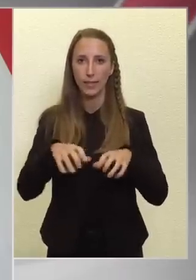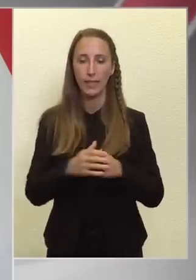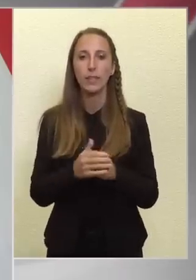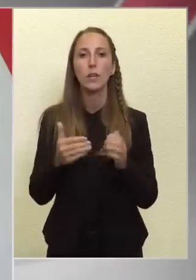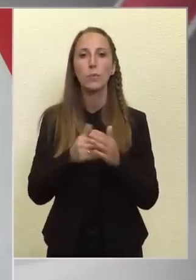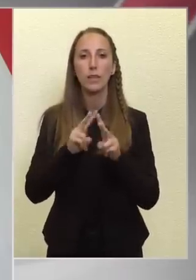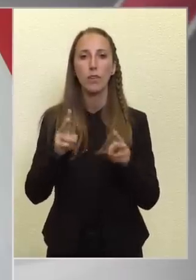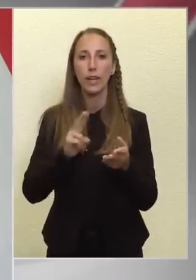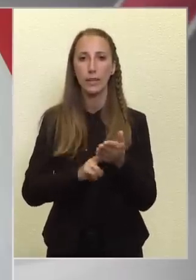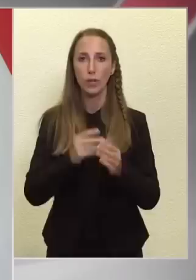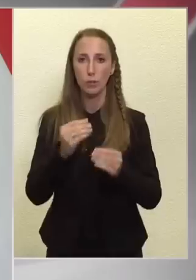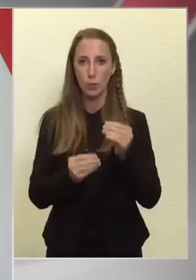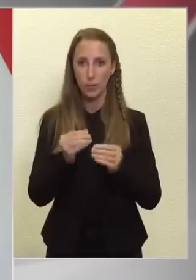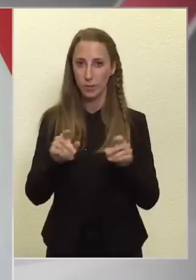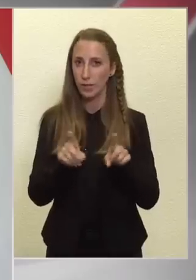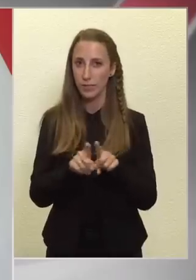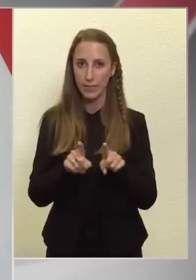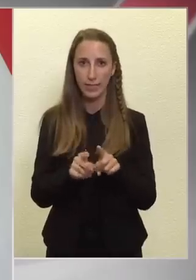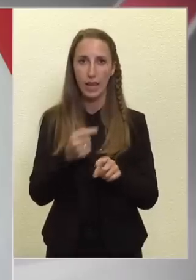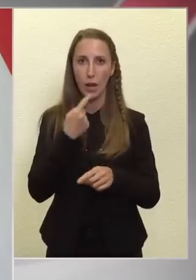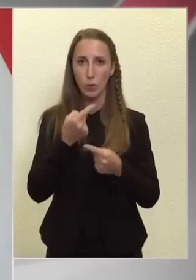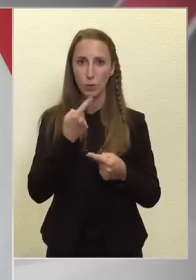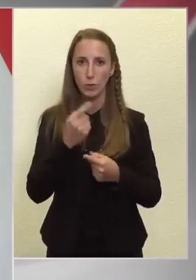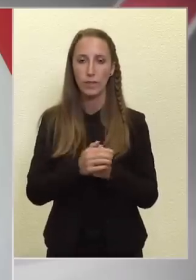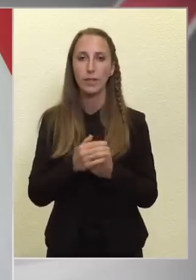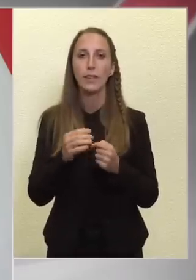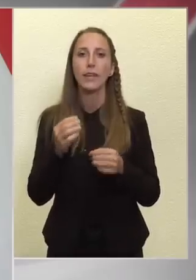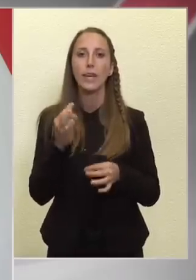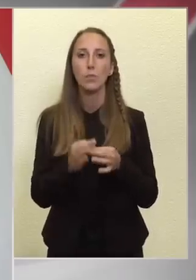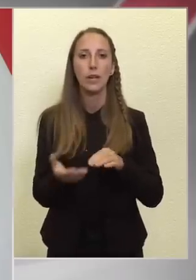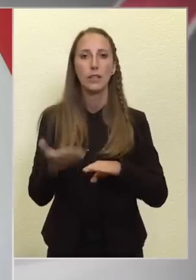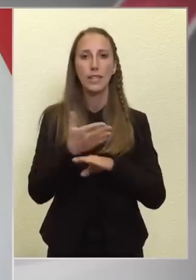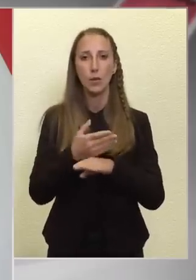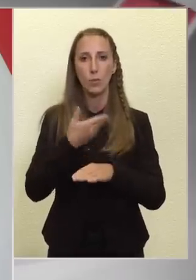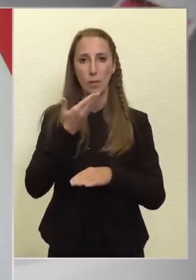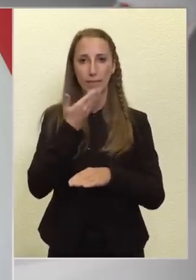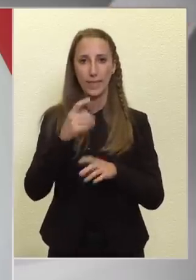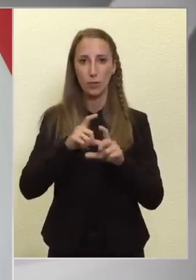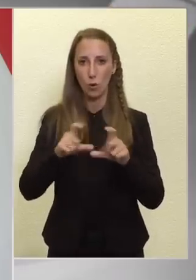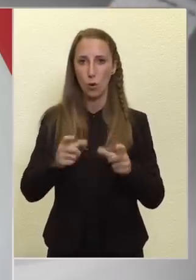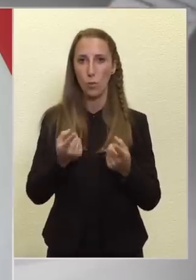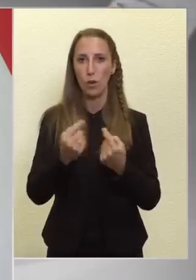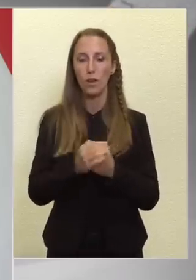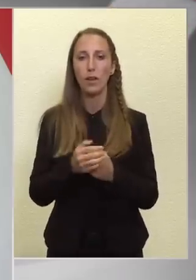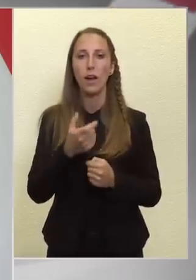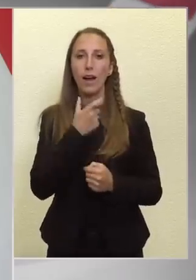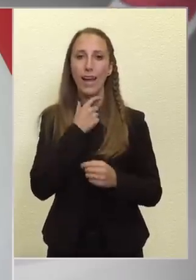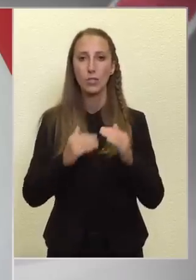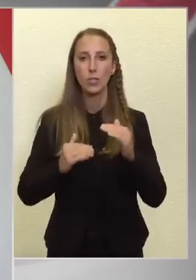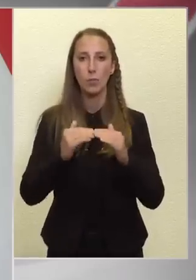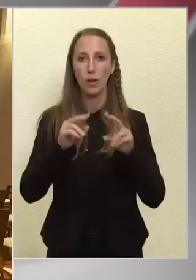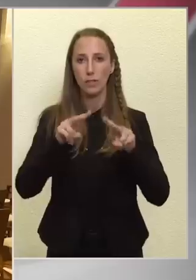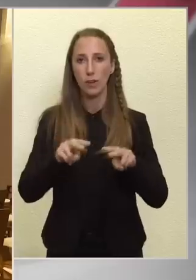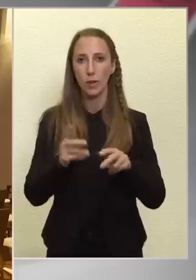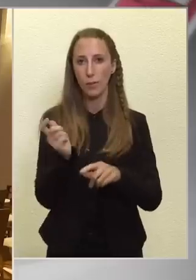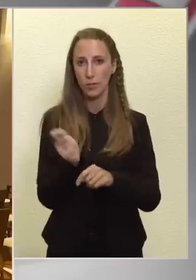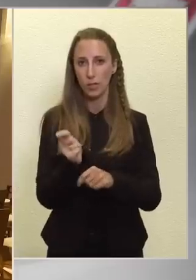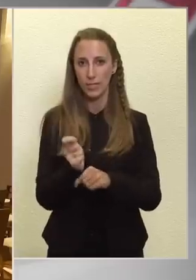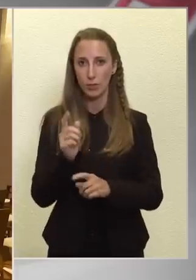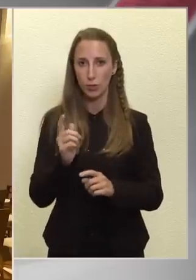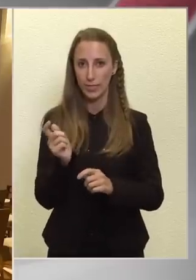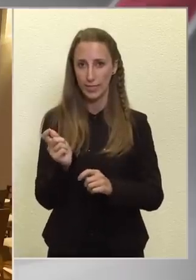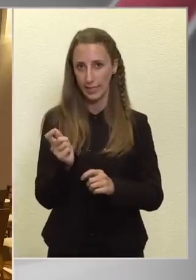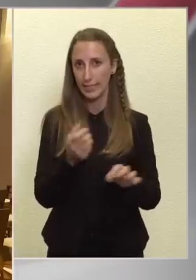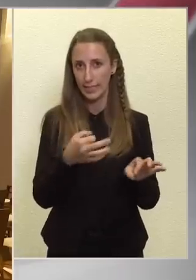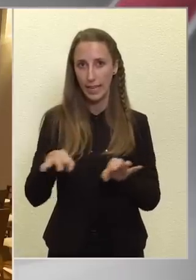van egy jogi probléma, amit mi szintén elmondtunk, hogy éppen az előbb említett okokból a gázsapka az valójában egy szankciós intézkedés.